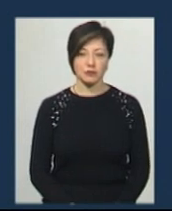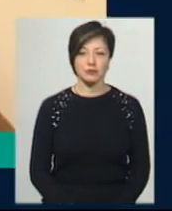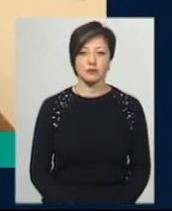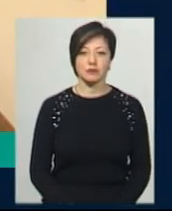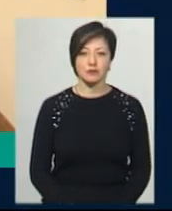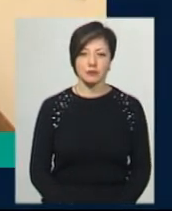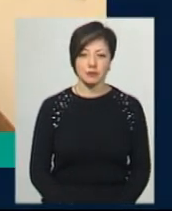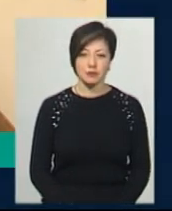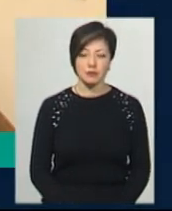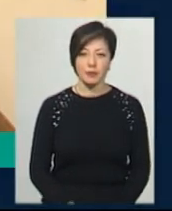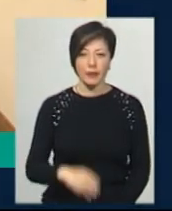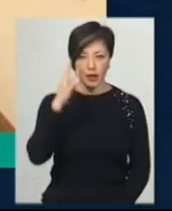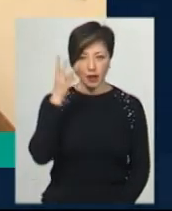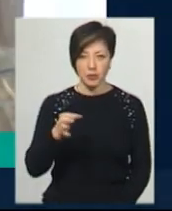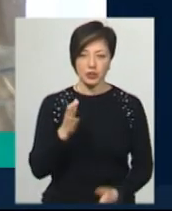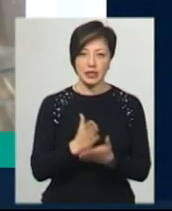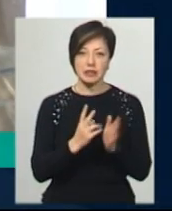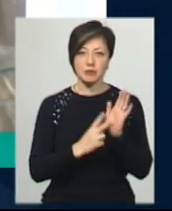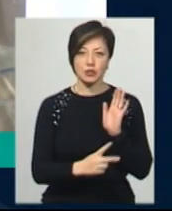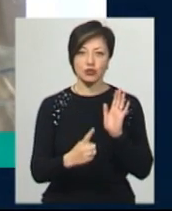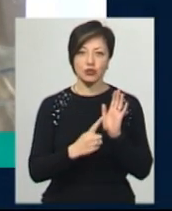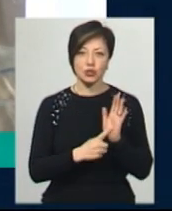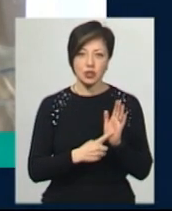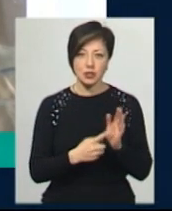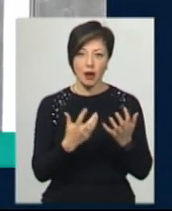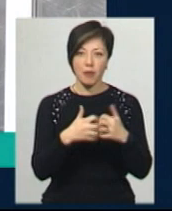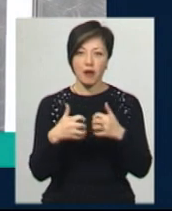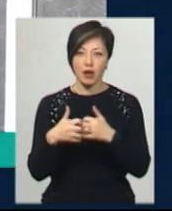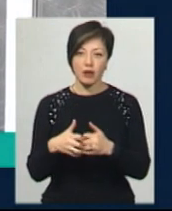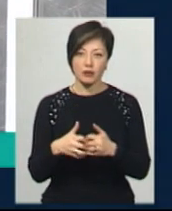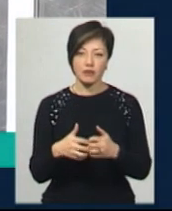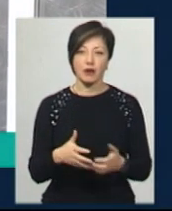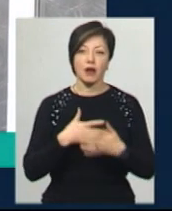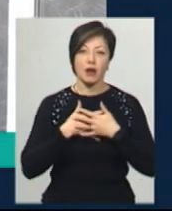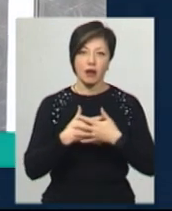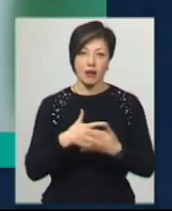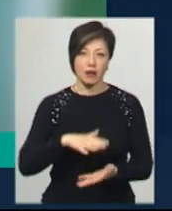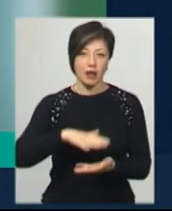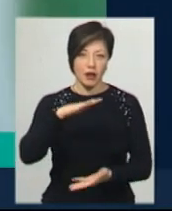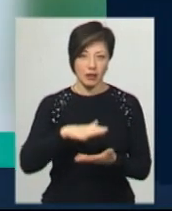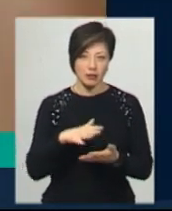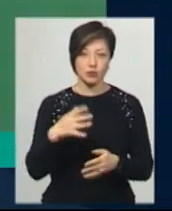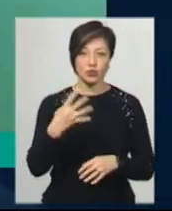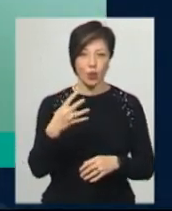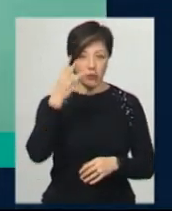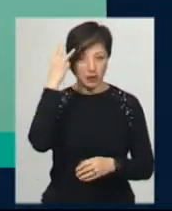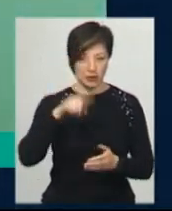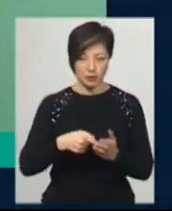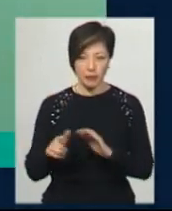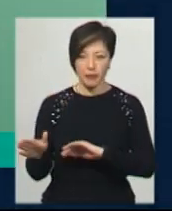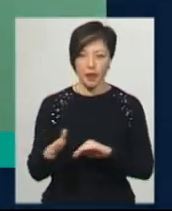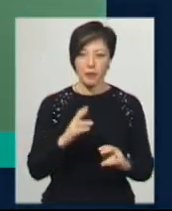На Хмельницьчині є 76 апаратів штучної вентиляції легень. З них 40 в обласному центрі. Хмельницьке підприємство